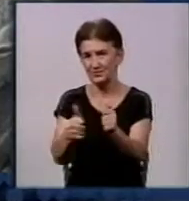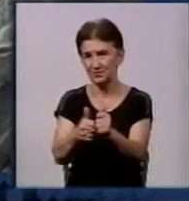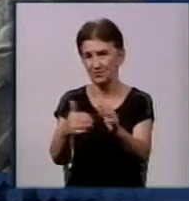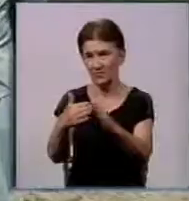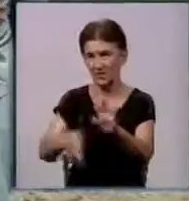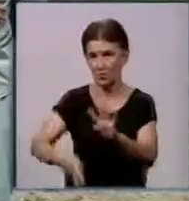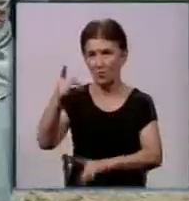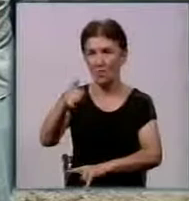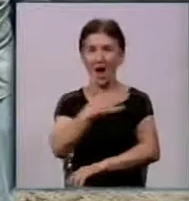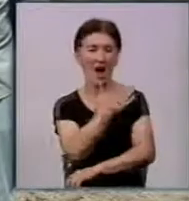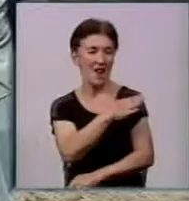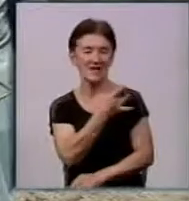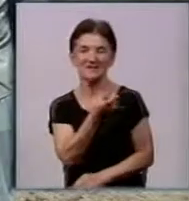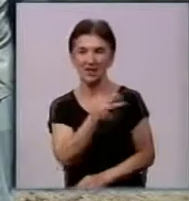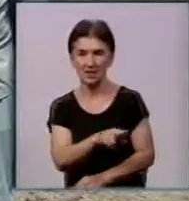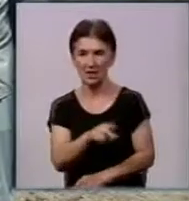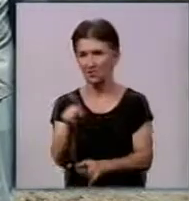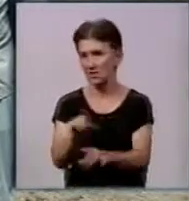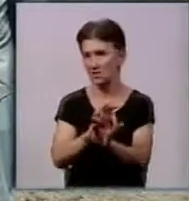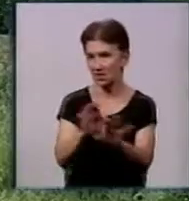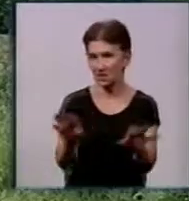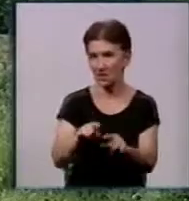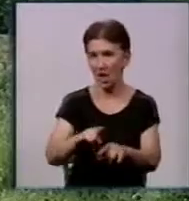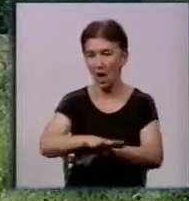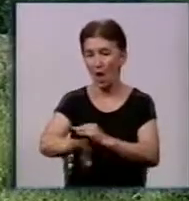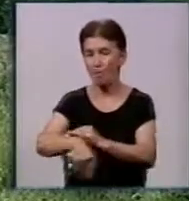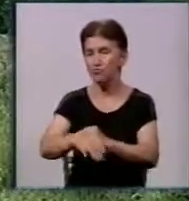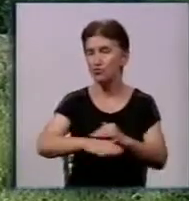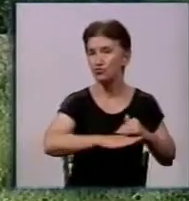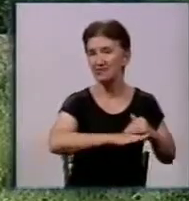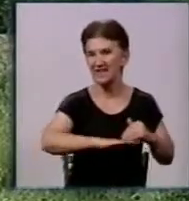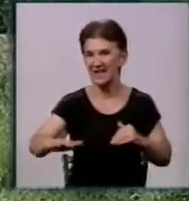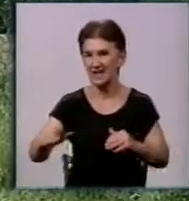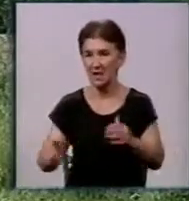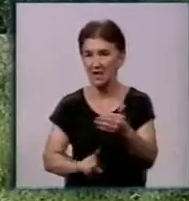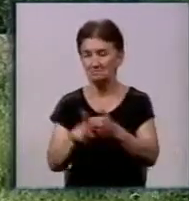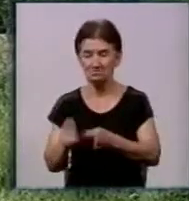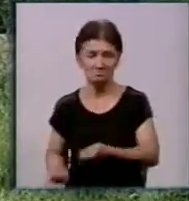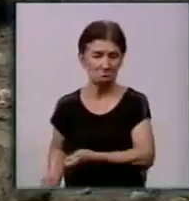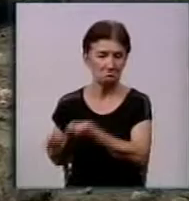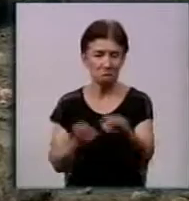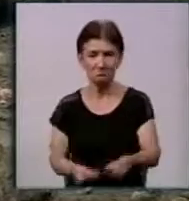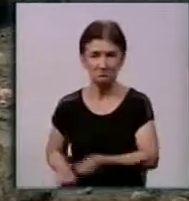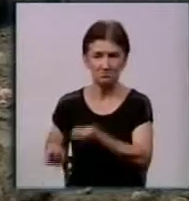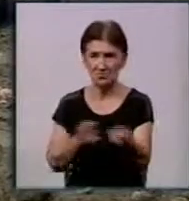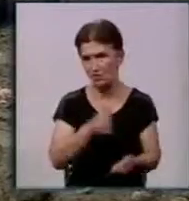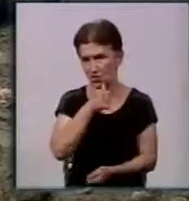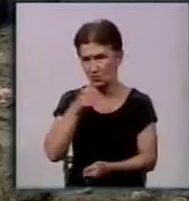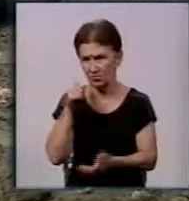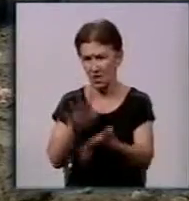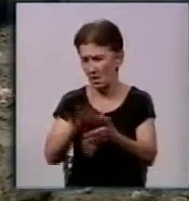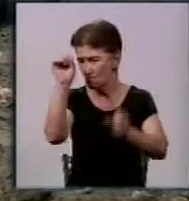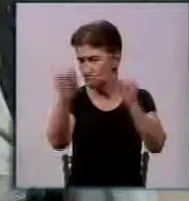Олександрії. Олексій Артюх розповідає, на пустир перед 9-поверхівкою привозити сміття невідомі почали минулого року, коли тут